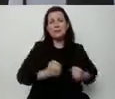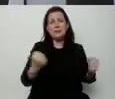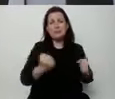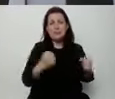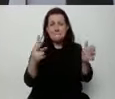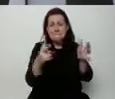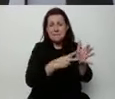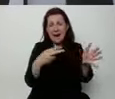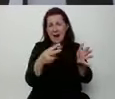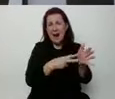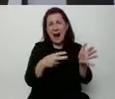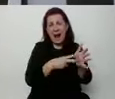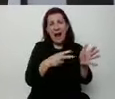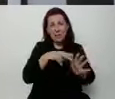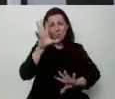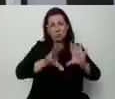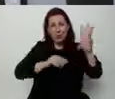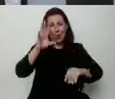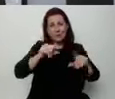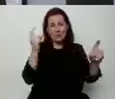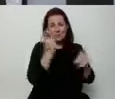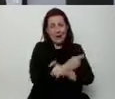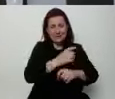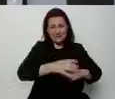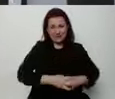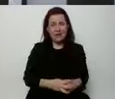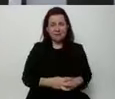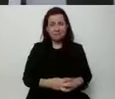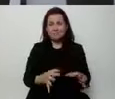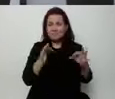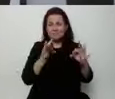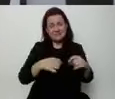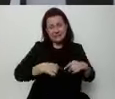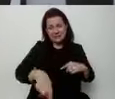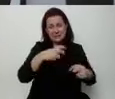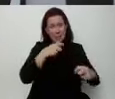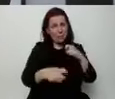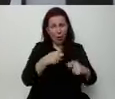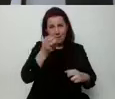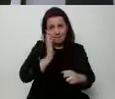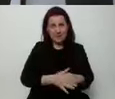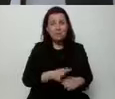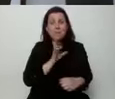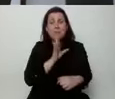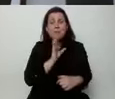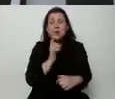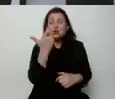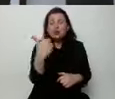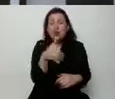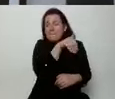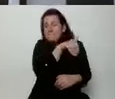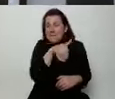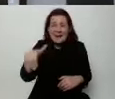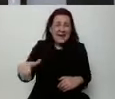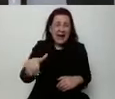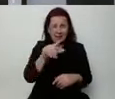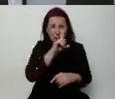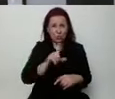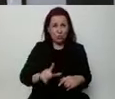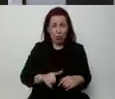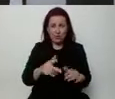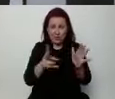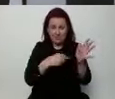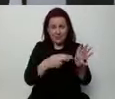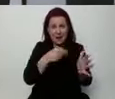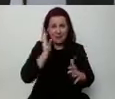budżetowy. Że szykują nam się same problemy. Podobno 100 miliardów złotych. 100 miliardów deficytu.